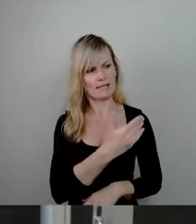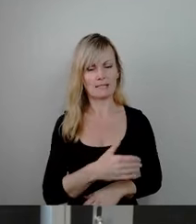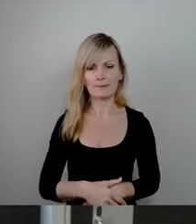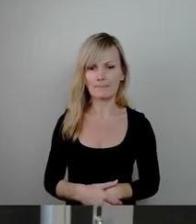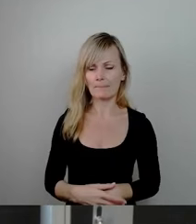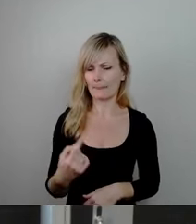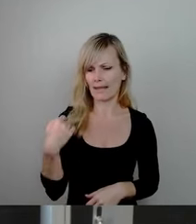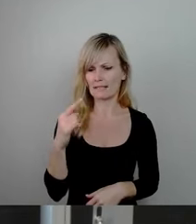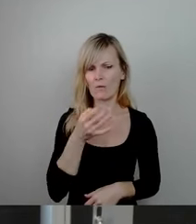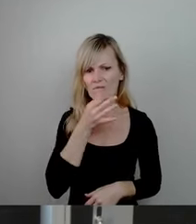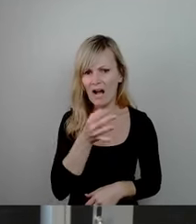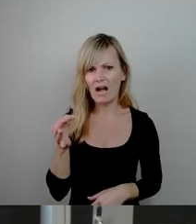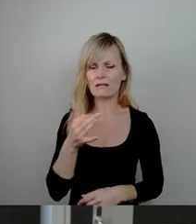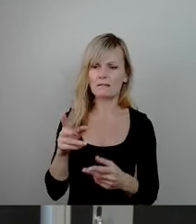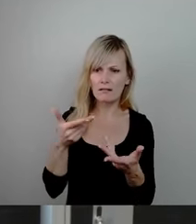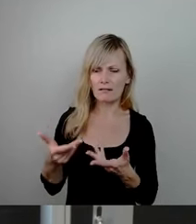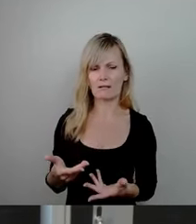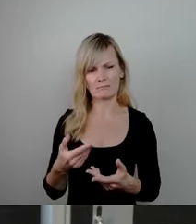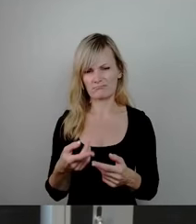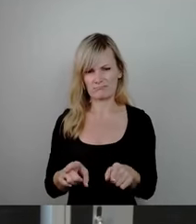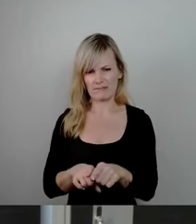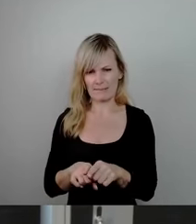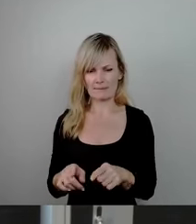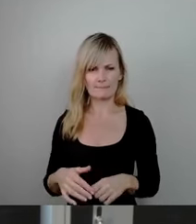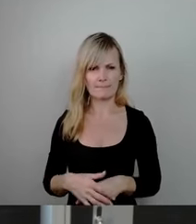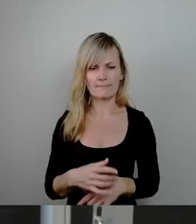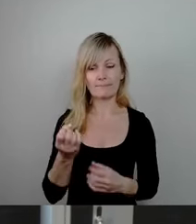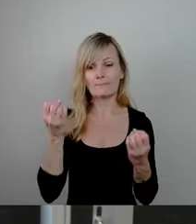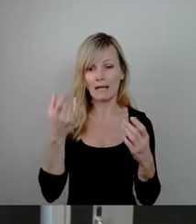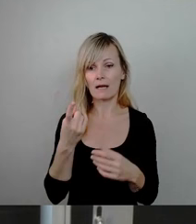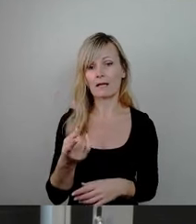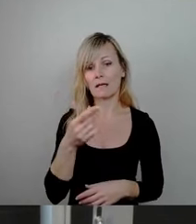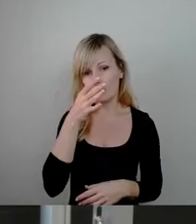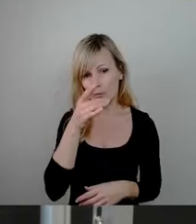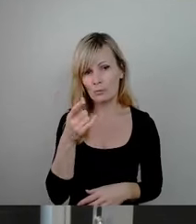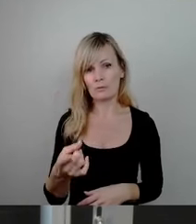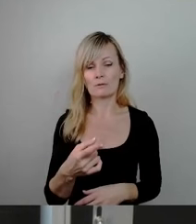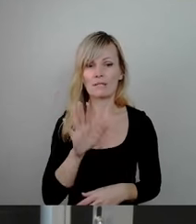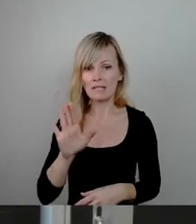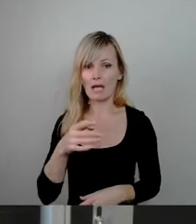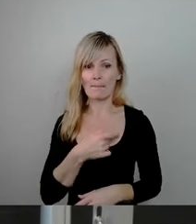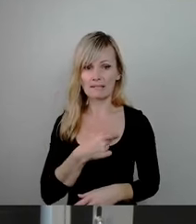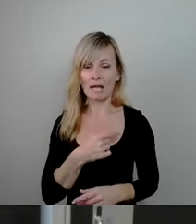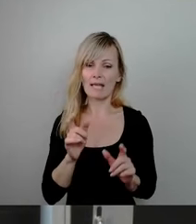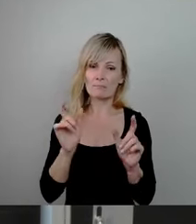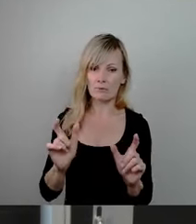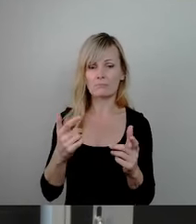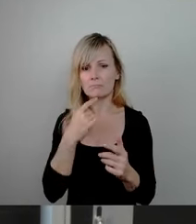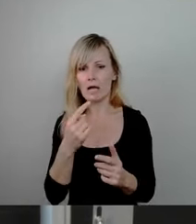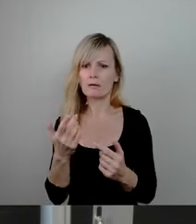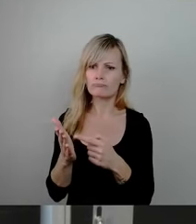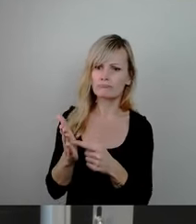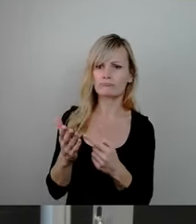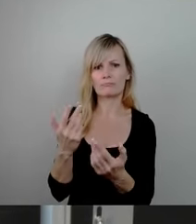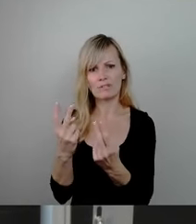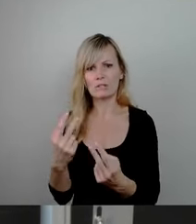Dass die Grünen ihre Parteikarte verteidigen, ist ja mehr als verständlich. Würde ich auch machen.